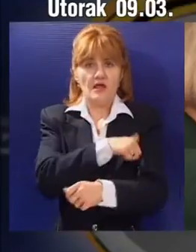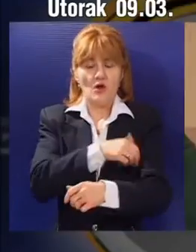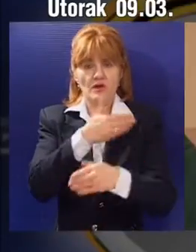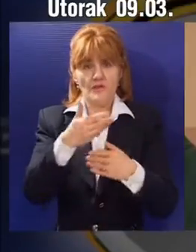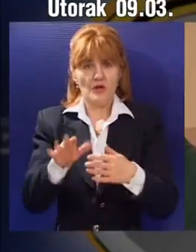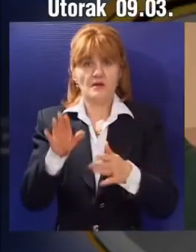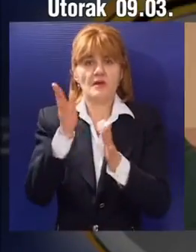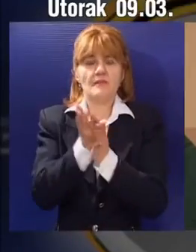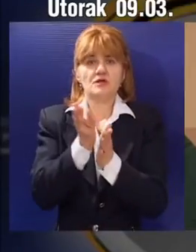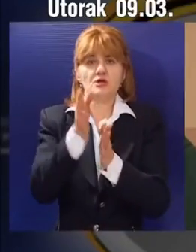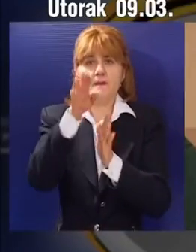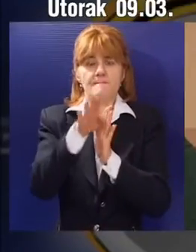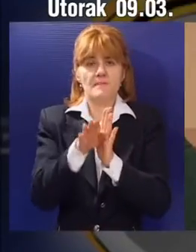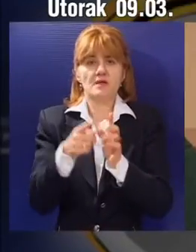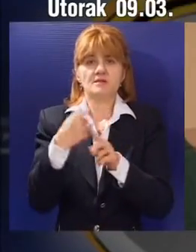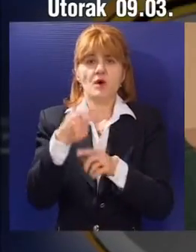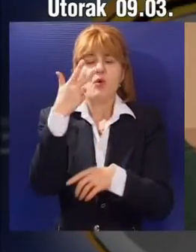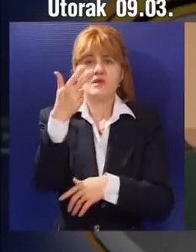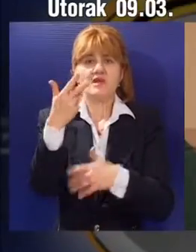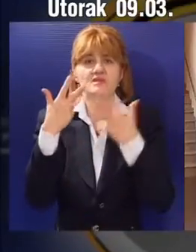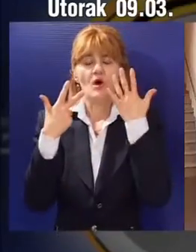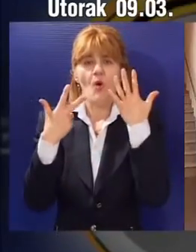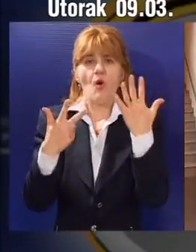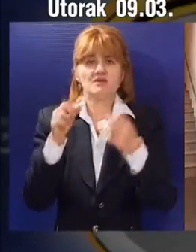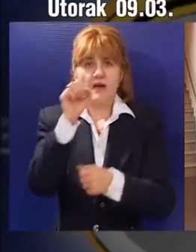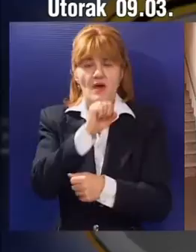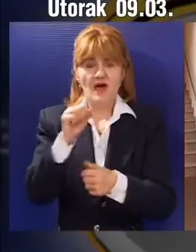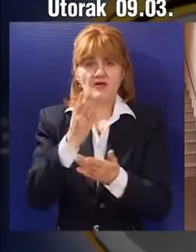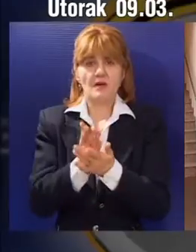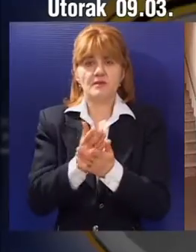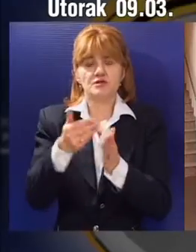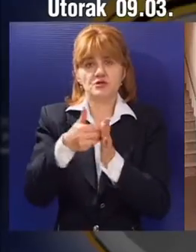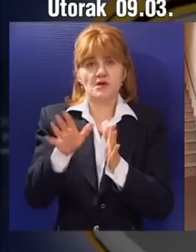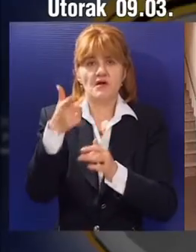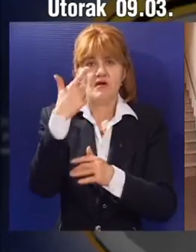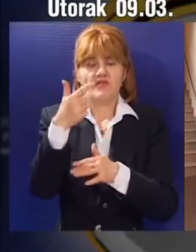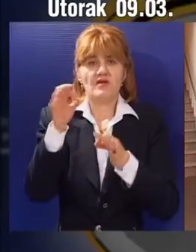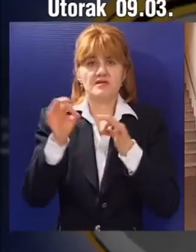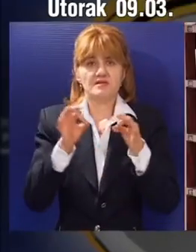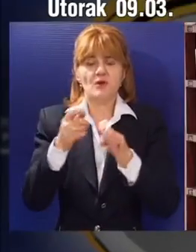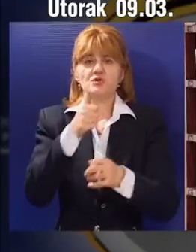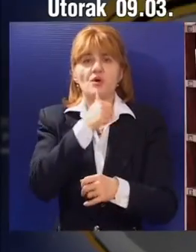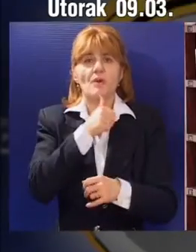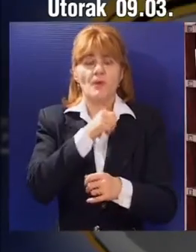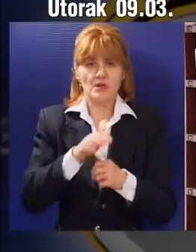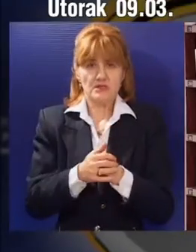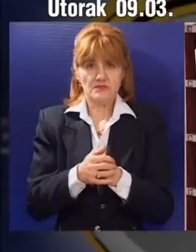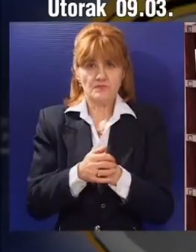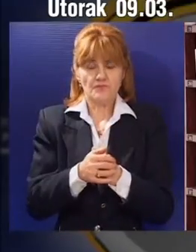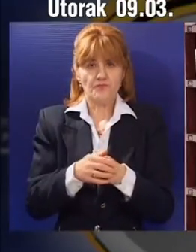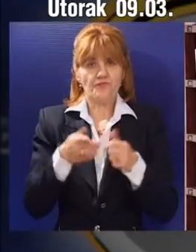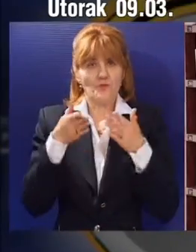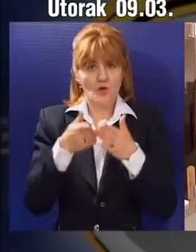evra, jer bi mu od pripisane kamate 1. marta ove godine bilo odbijeno 20 odsto na ime poreza na kapitalnu dobit.